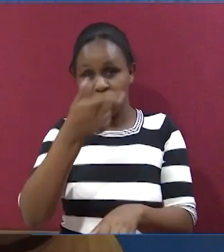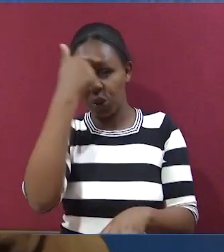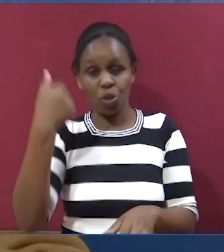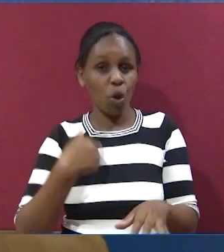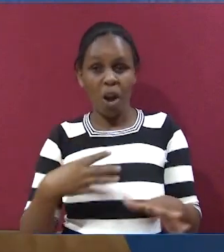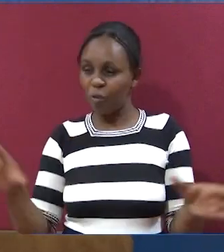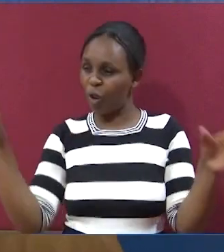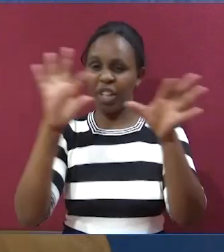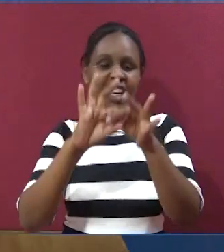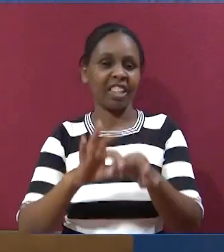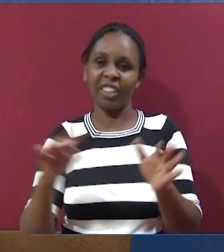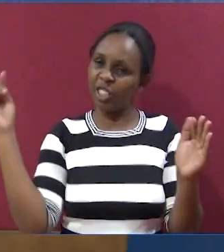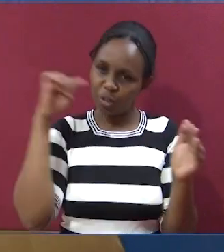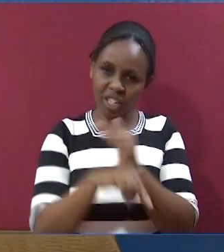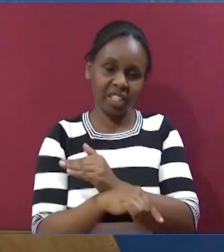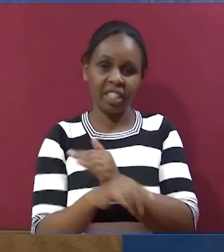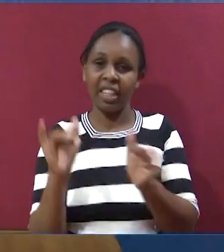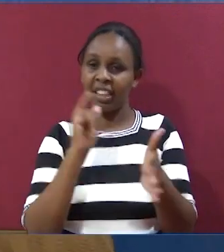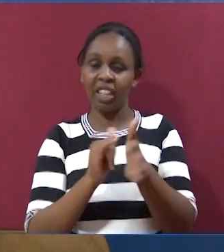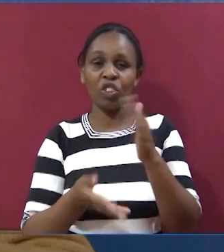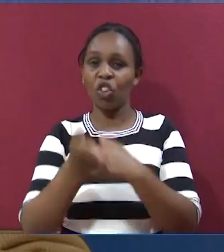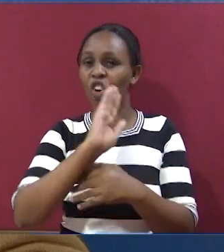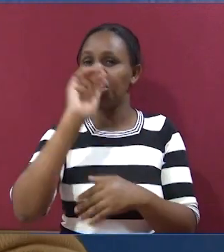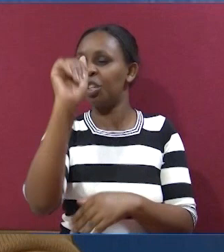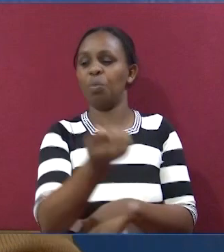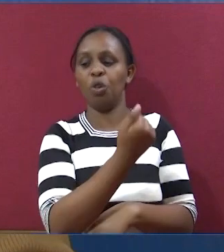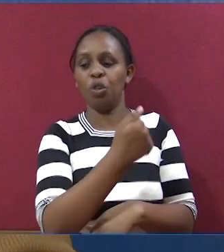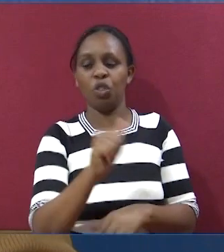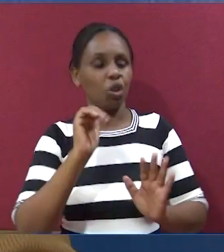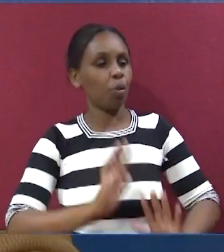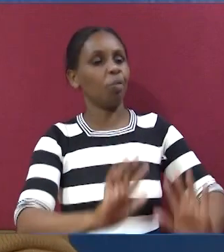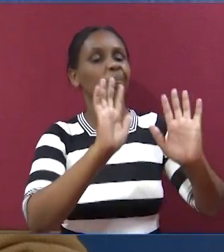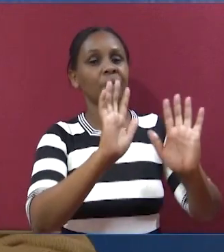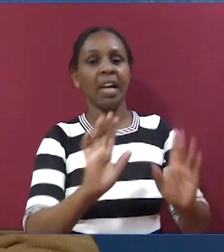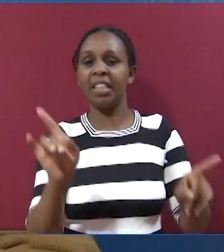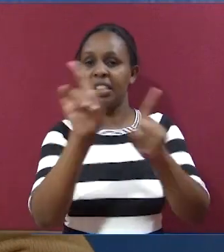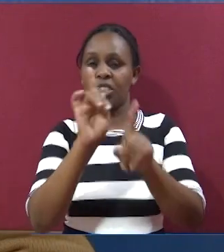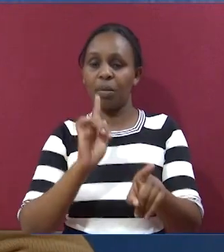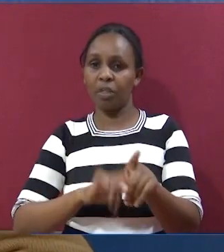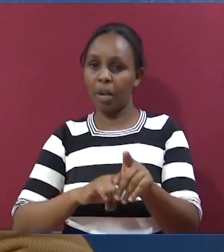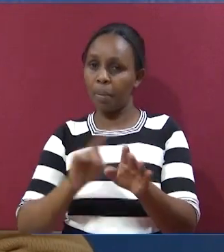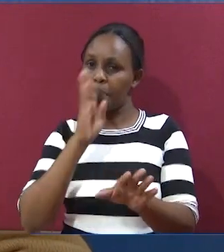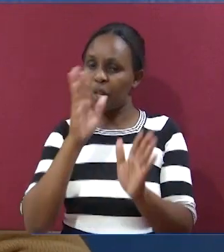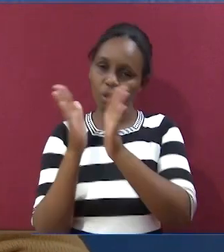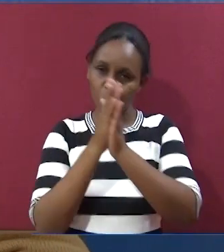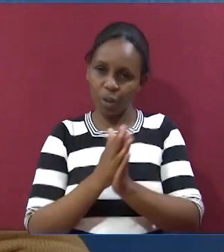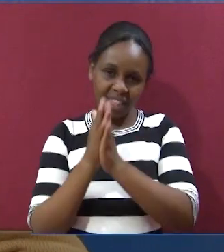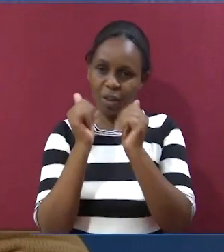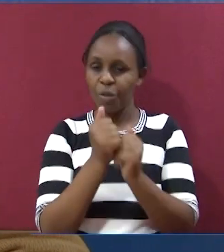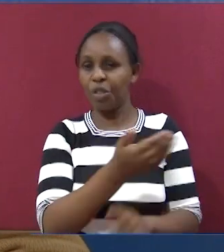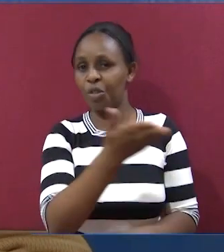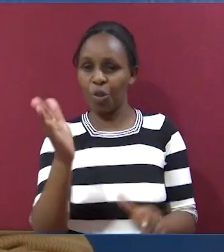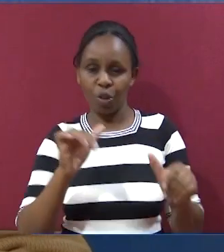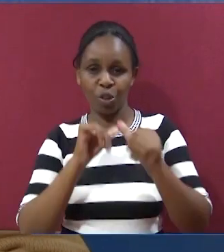umeweza kuungana nae kindani. Uyo mungu ataweza kukuatilia na ataweza kuwa